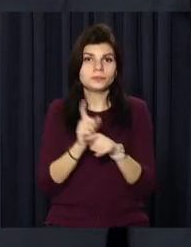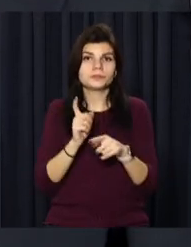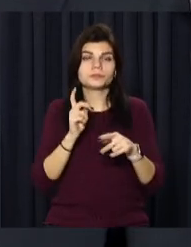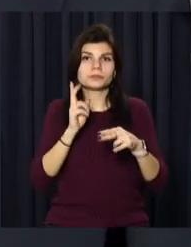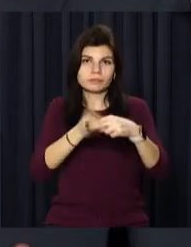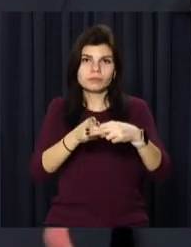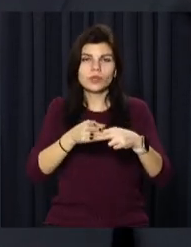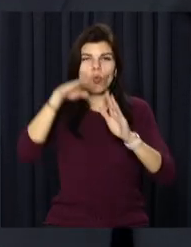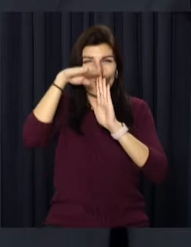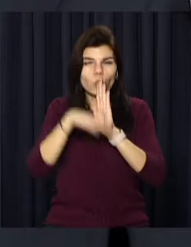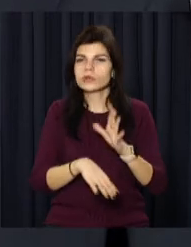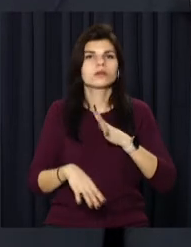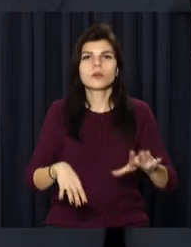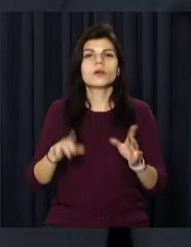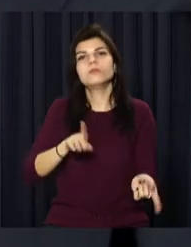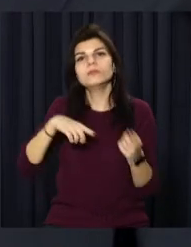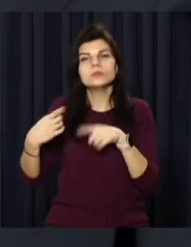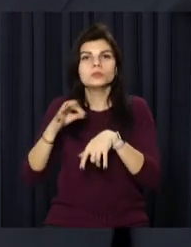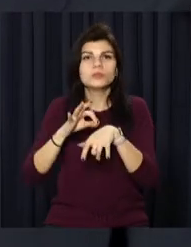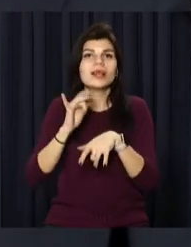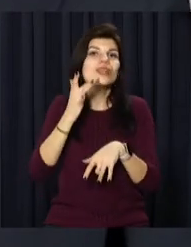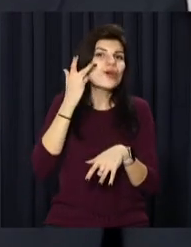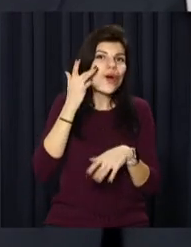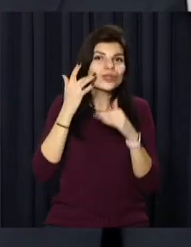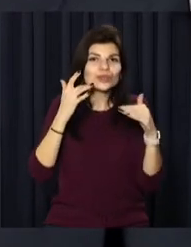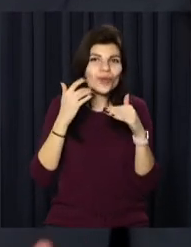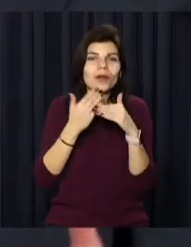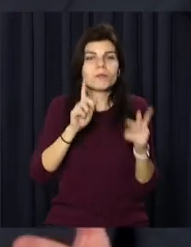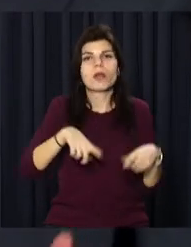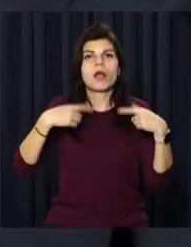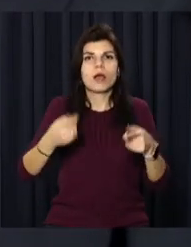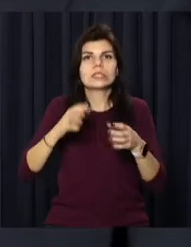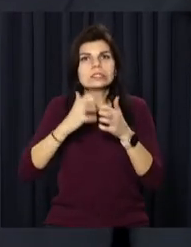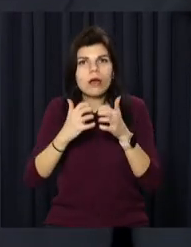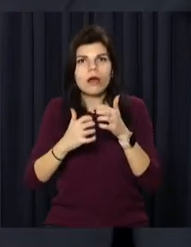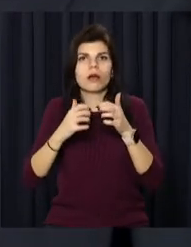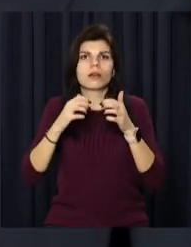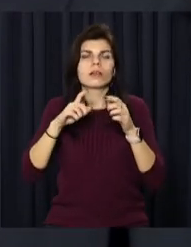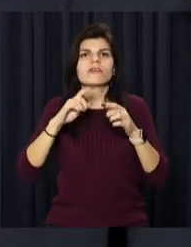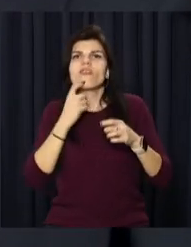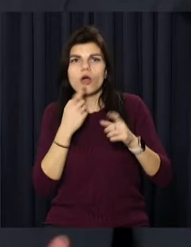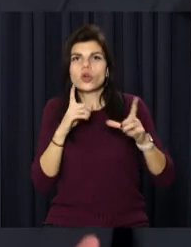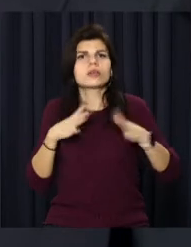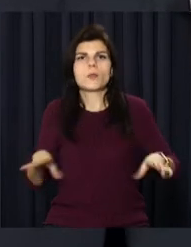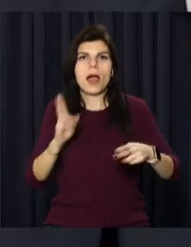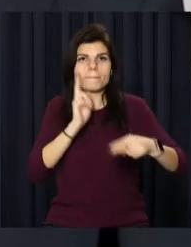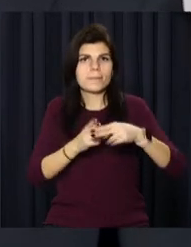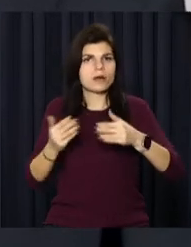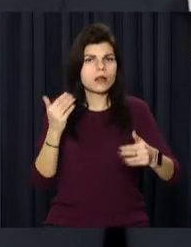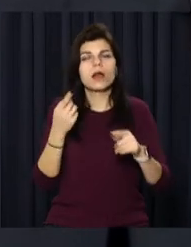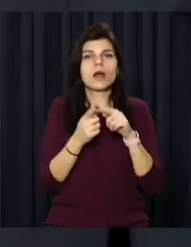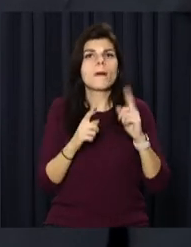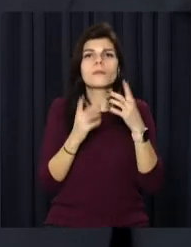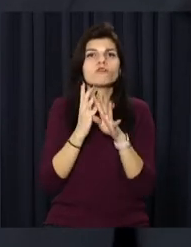погіршенню стану та переходу захворювання із легкого ступеня тяжкості до середнього та важкого. В першу чергу,